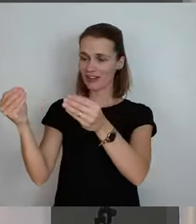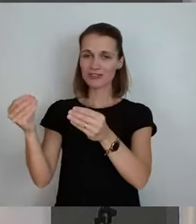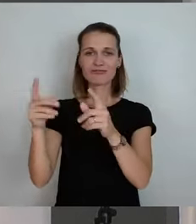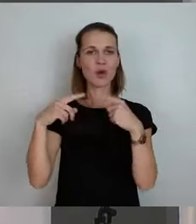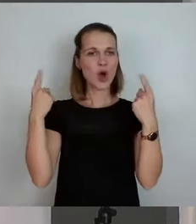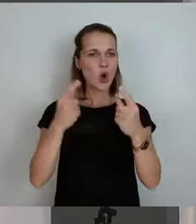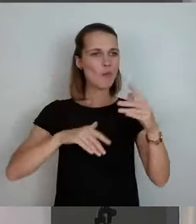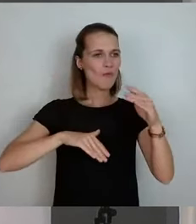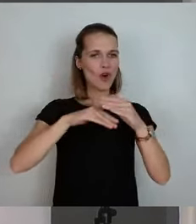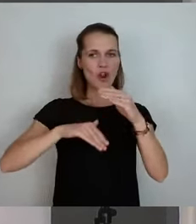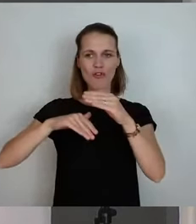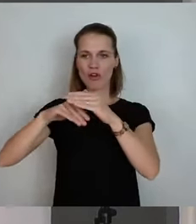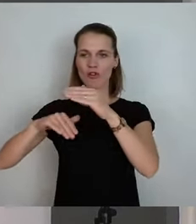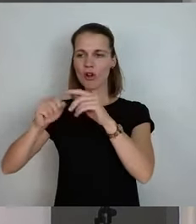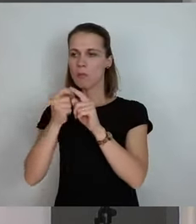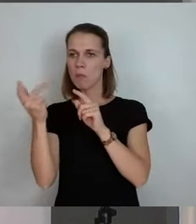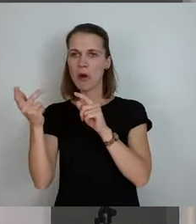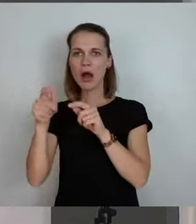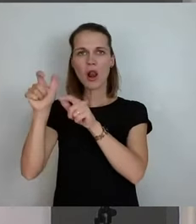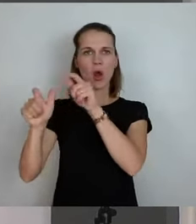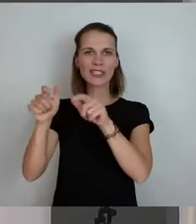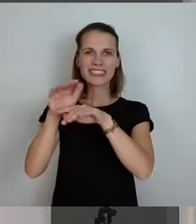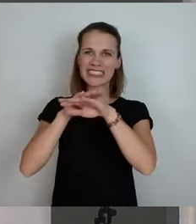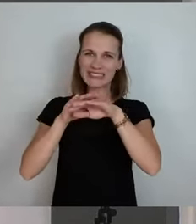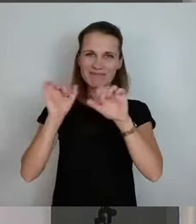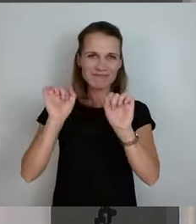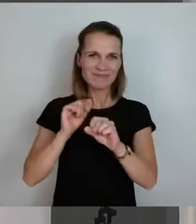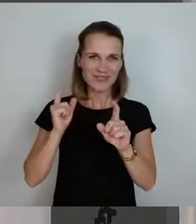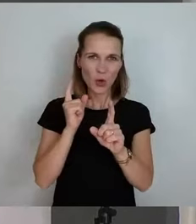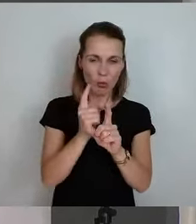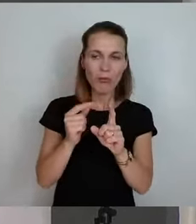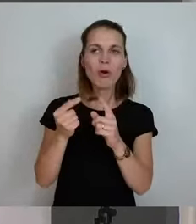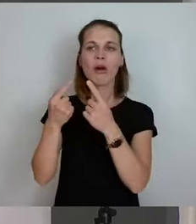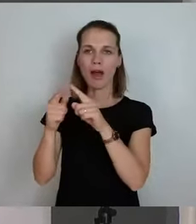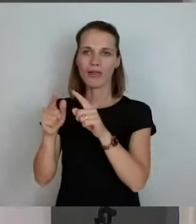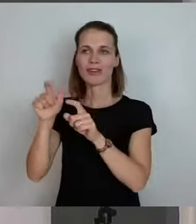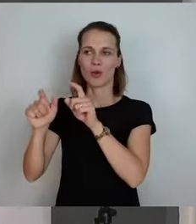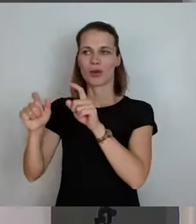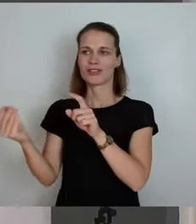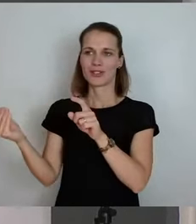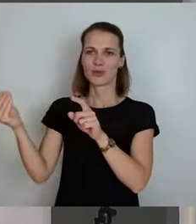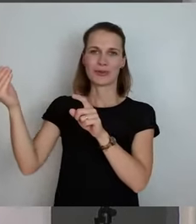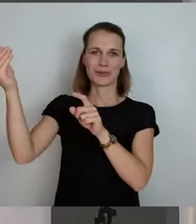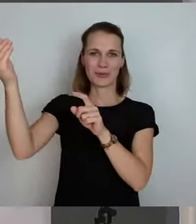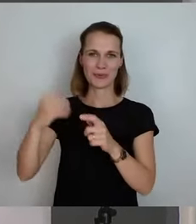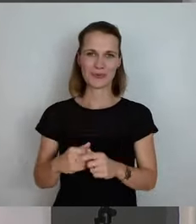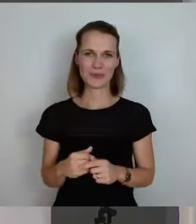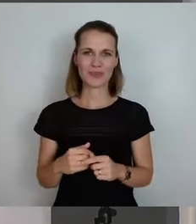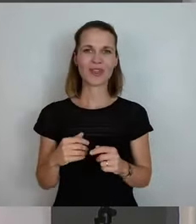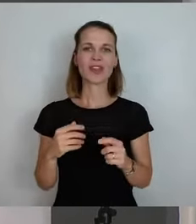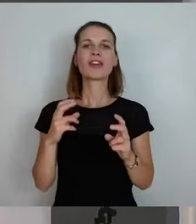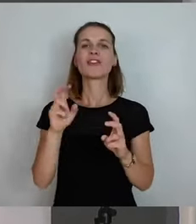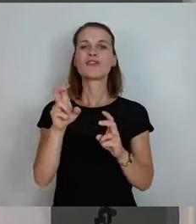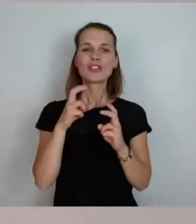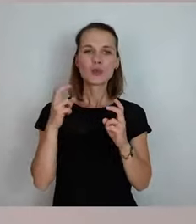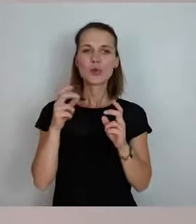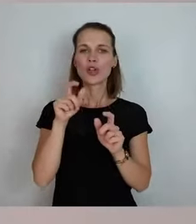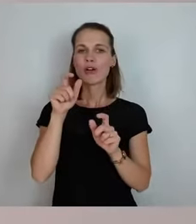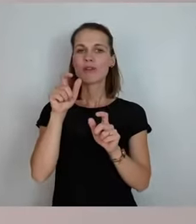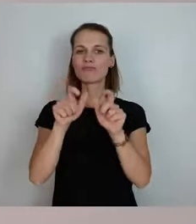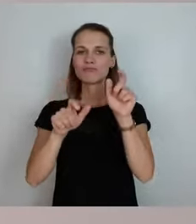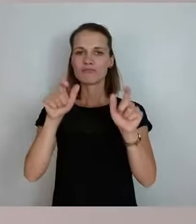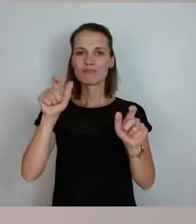entschuldigt, da habe ich dann nochmal nachgeladen. Wir haben versucht, einen repräsentativen Kreis zu finden, keine